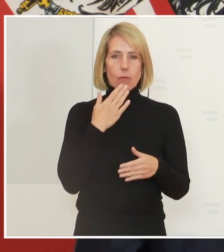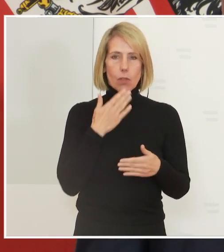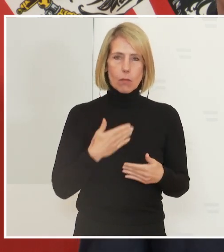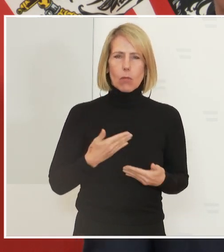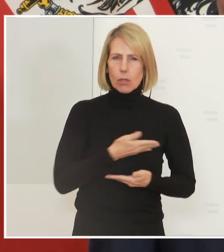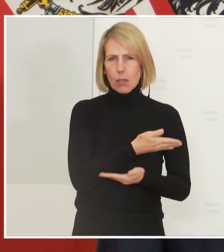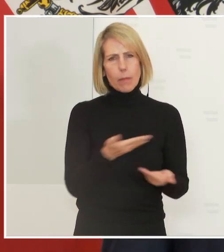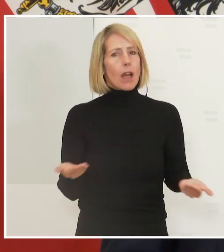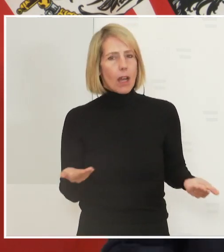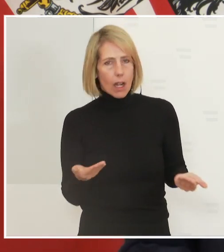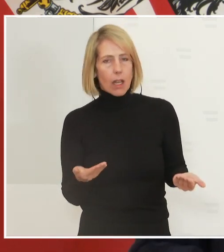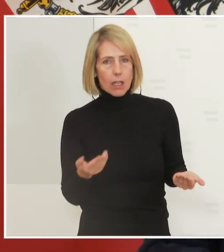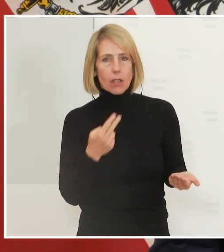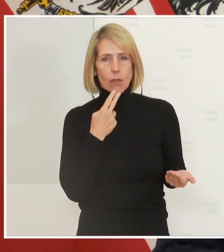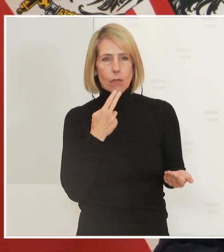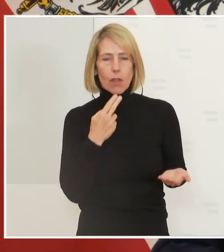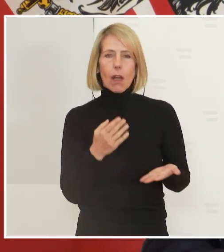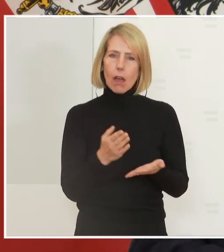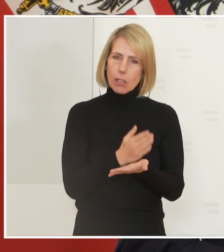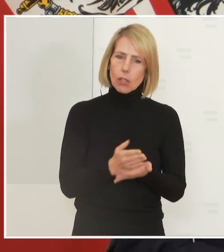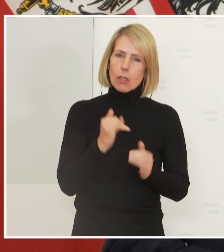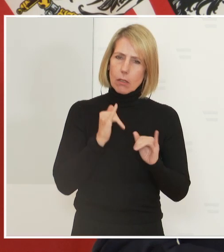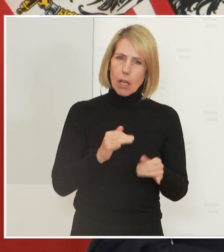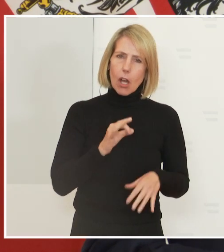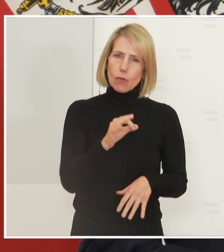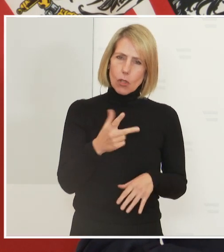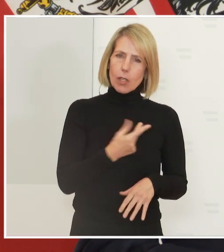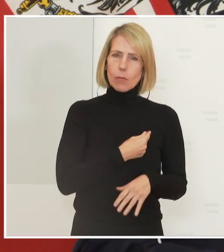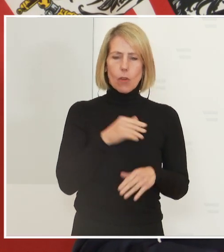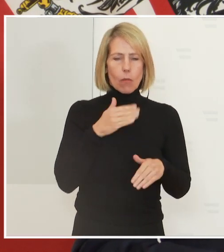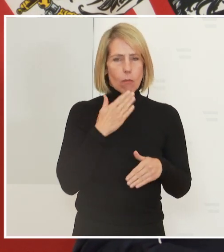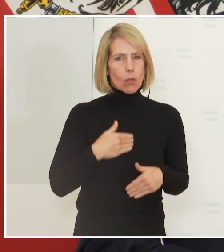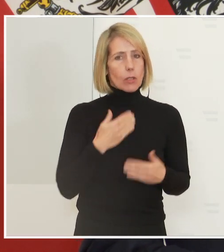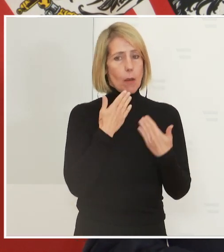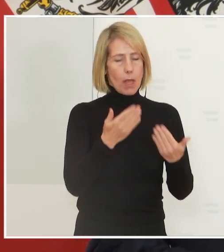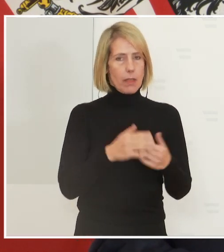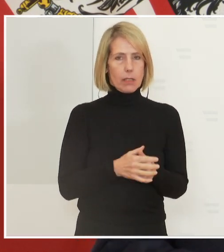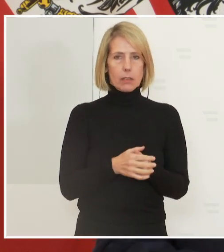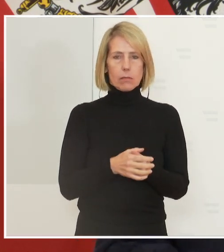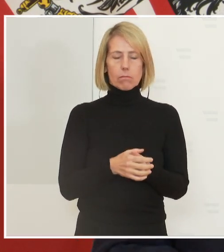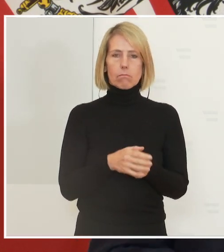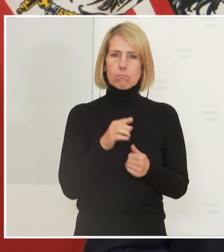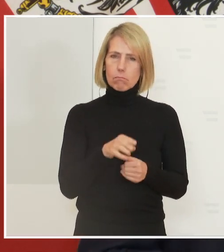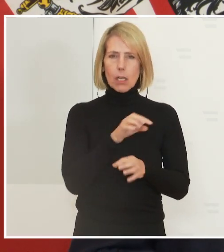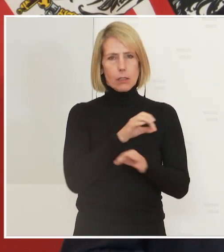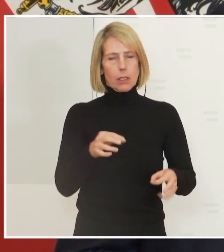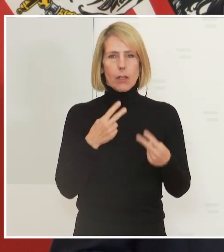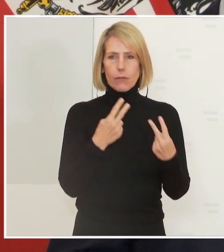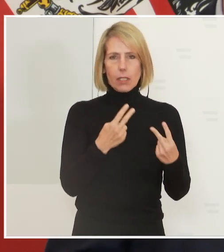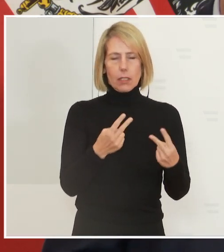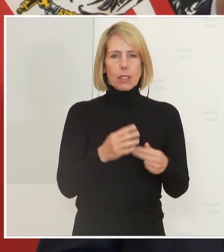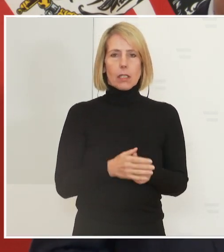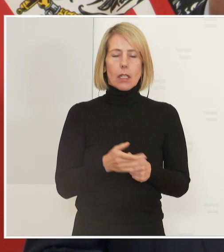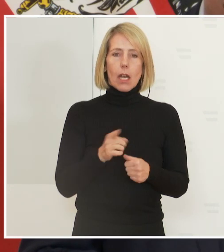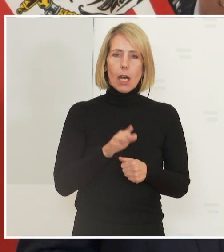die sich dazu entschieden haben, bedanken. Das ist sehr wichtig. Ich möchte mich aber auch bedanken